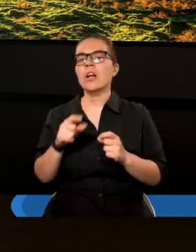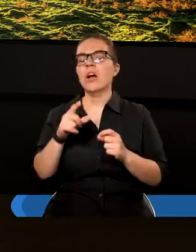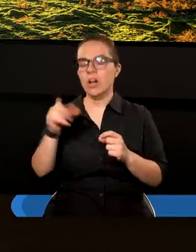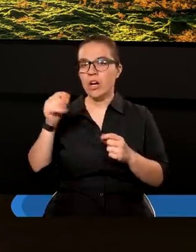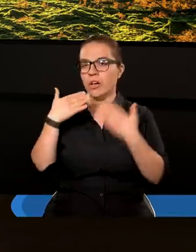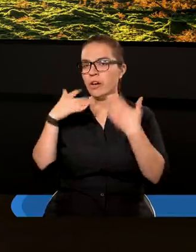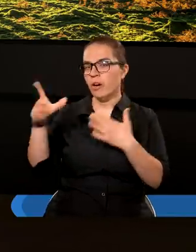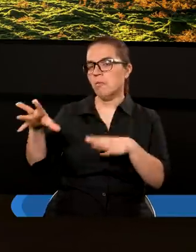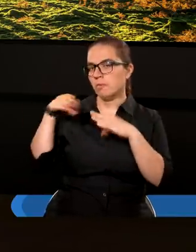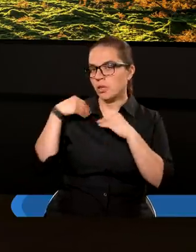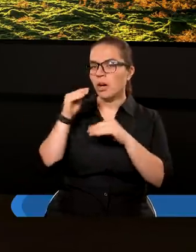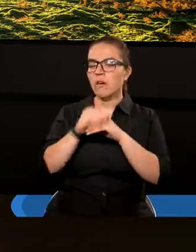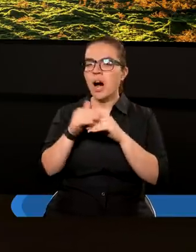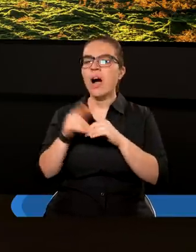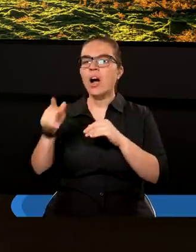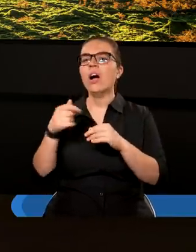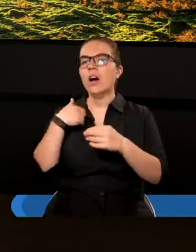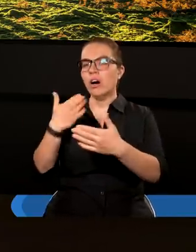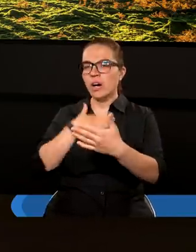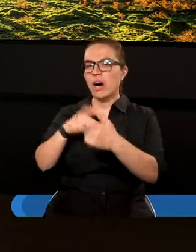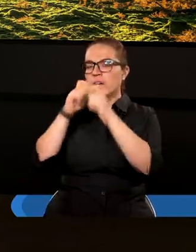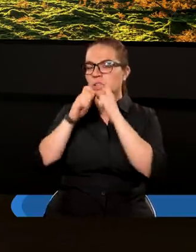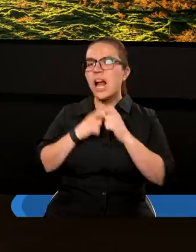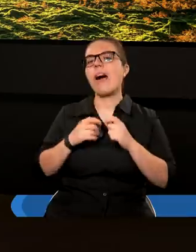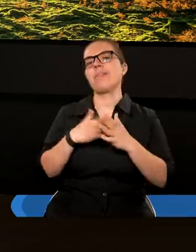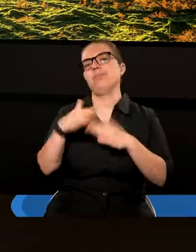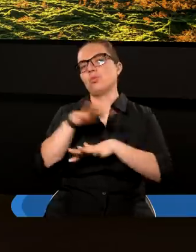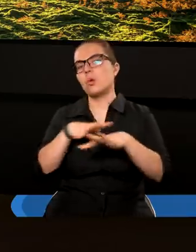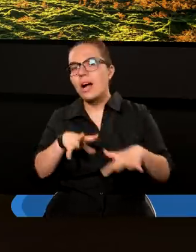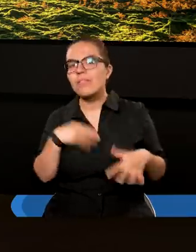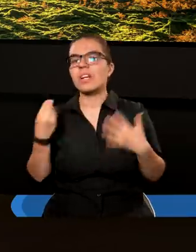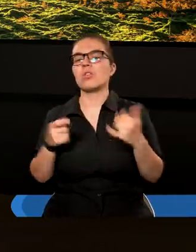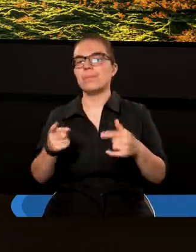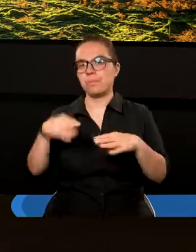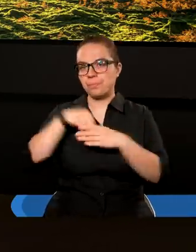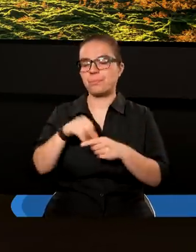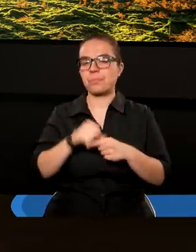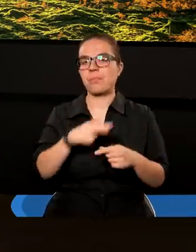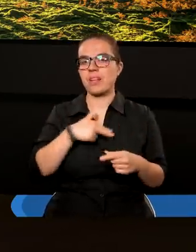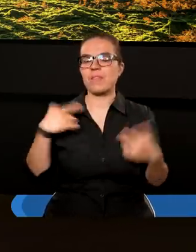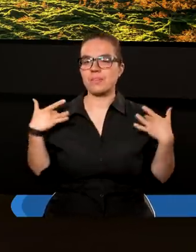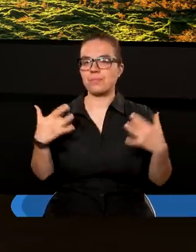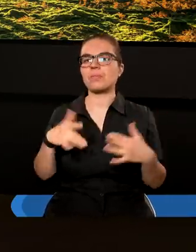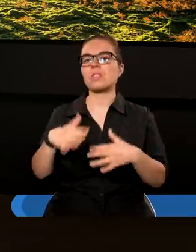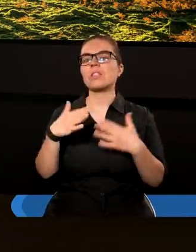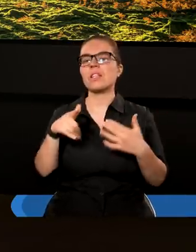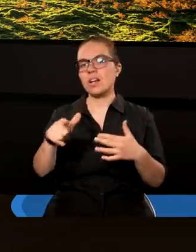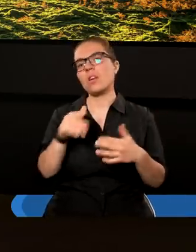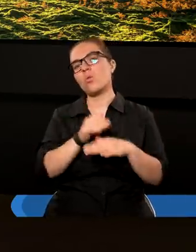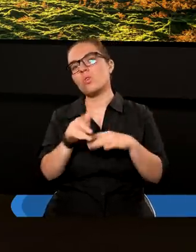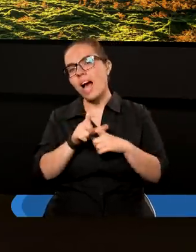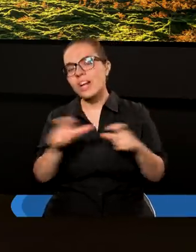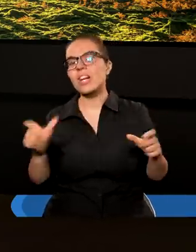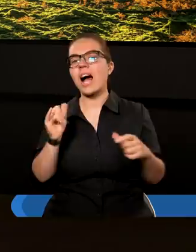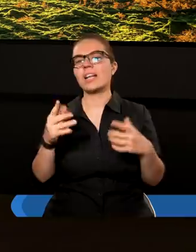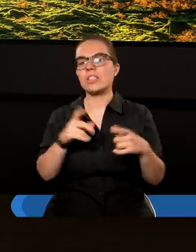łaskę Jezusa Chrystusa różnymi darami. I tymi, które wspomniałeś, darami Ducha Świętego przede wszystkim, ale również czas, którym dysponujemy,